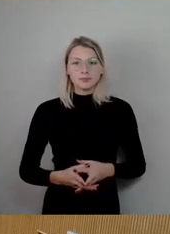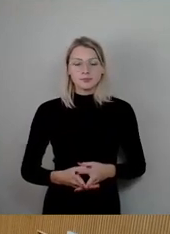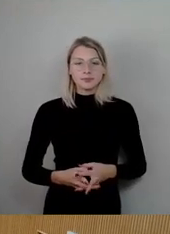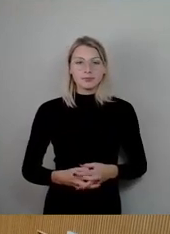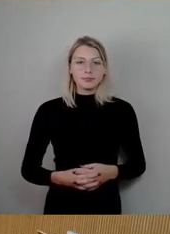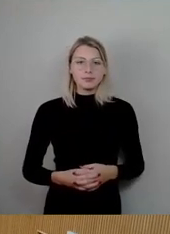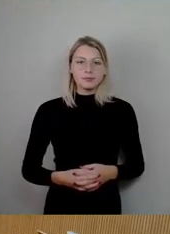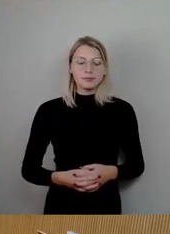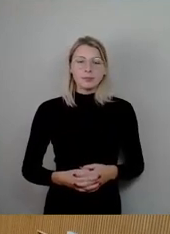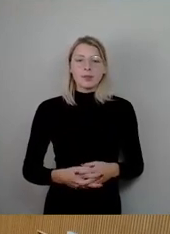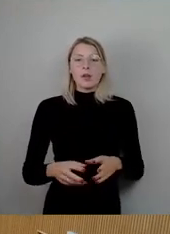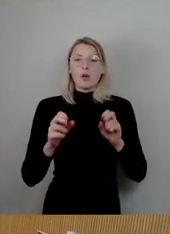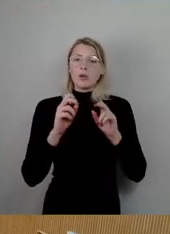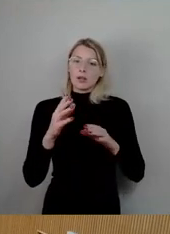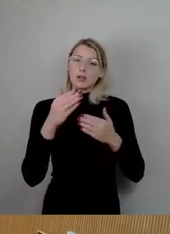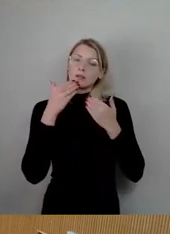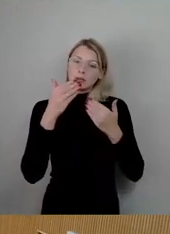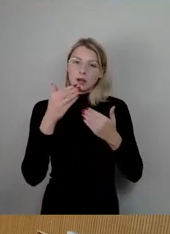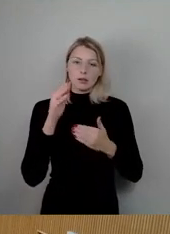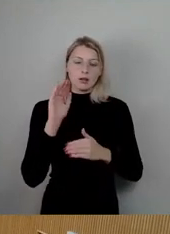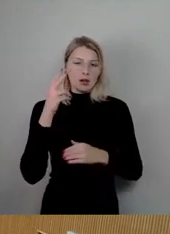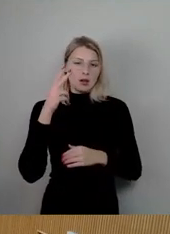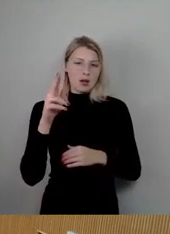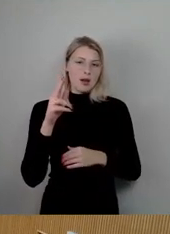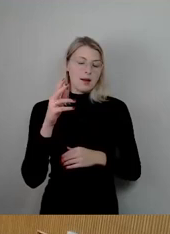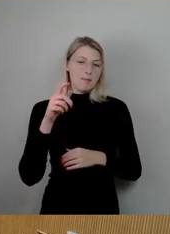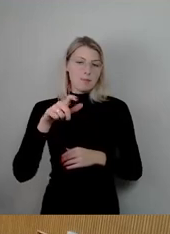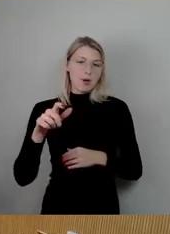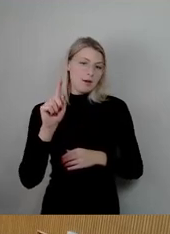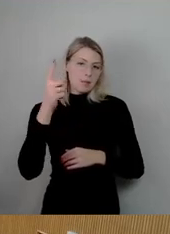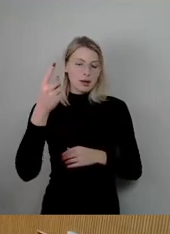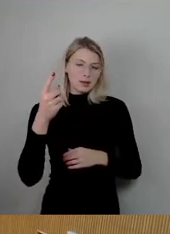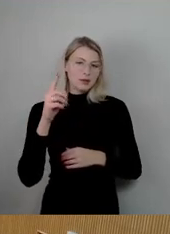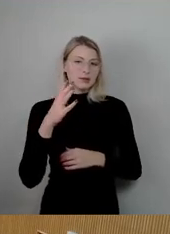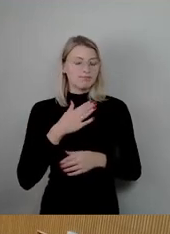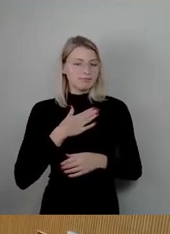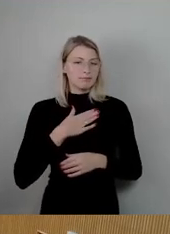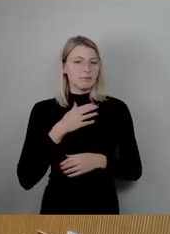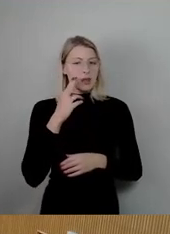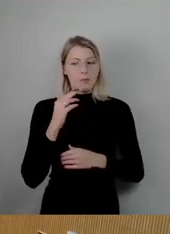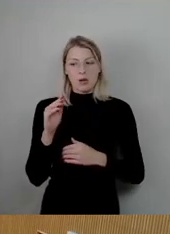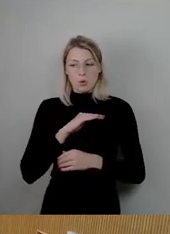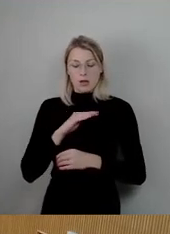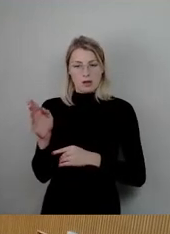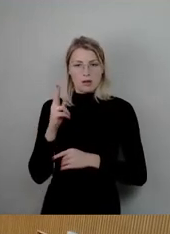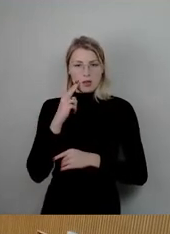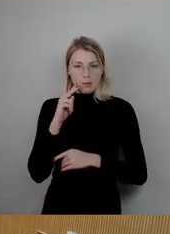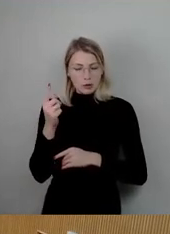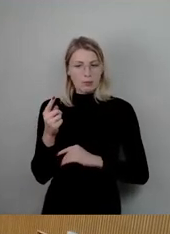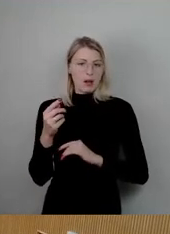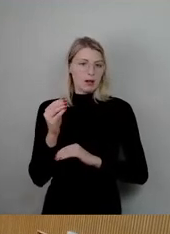Danke, Herr Bürgermeister, dass Sie darauf hingewiesen haben, auf den Namen meines Kollegen, Ja, ja, mit der